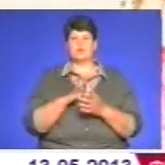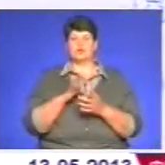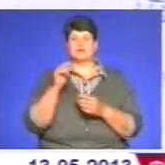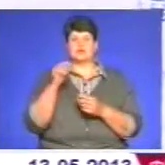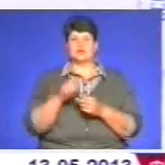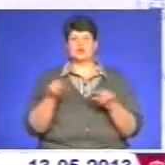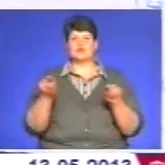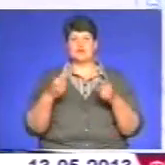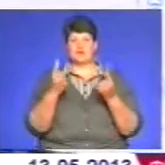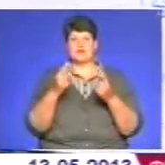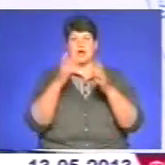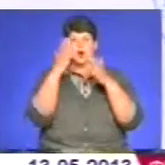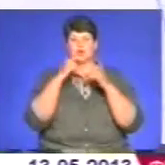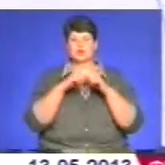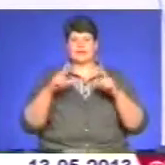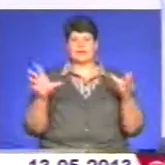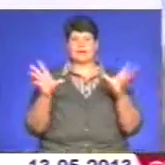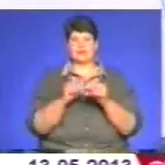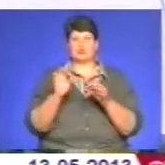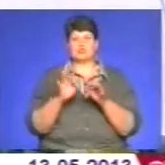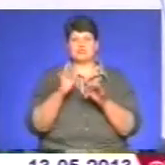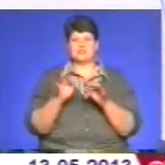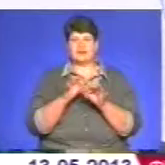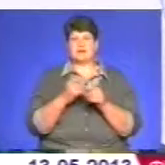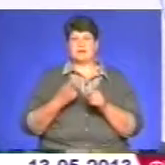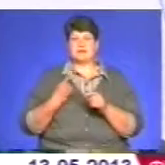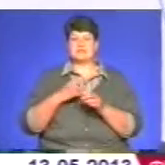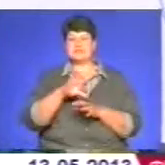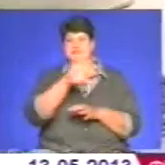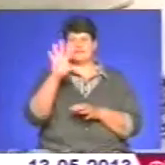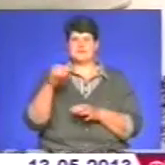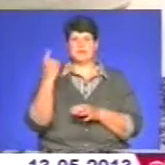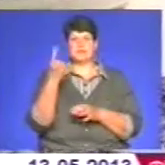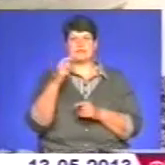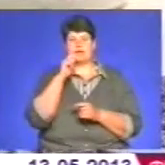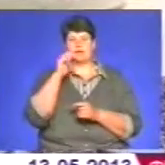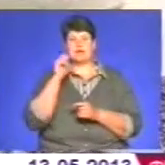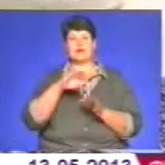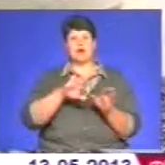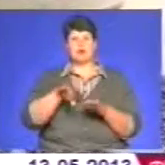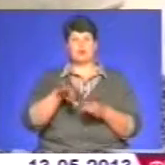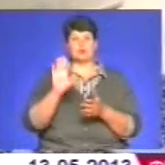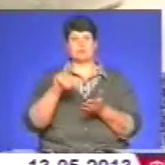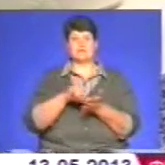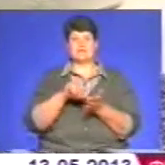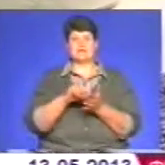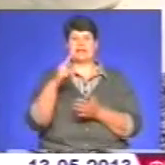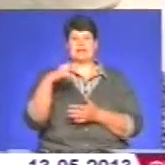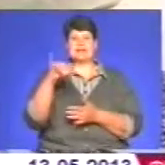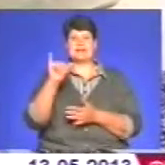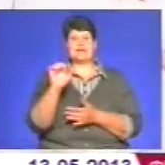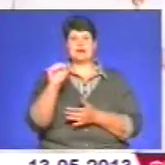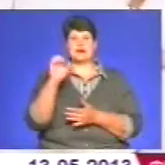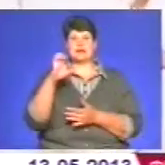створення рушника єдності, який вишиватимуть майстри з усіх областей України, а згодом і представники діаспори. Його